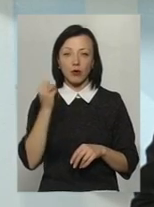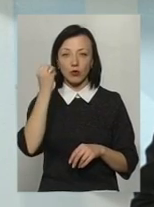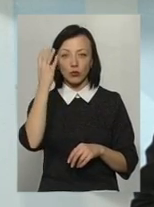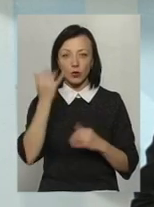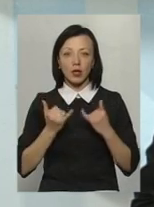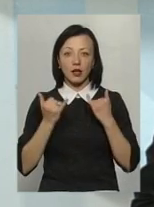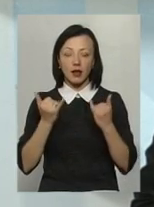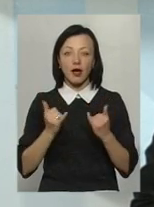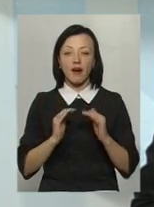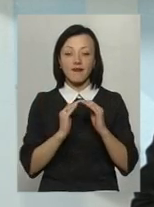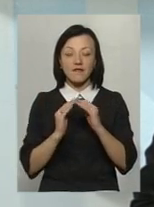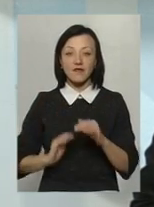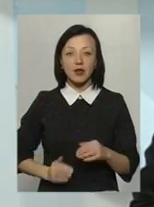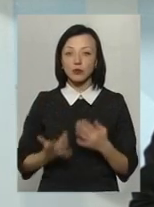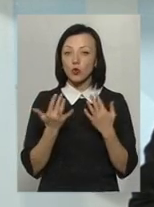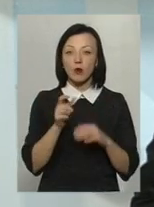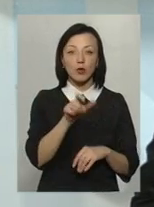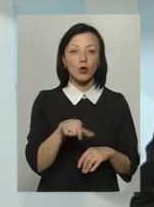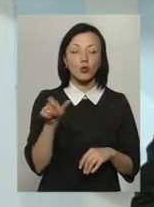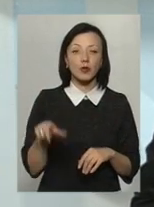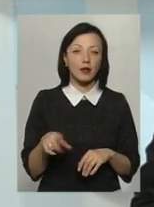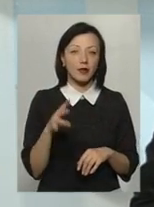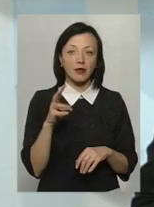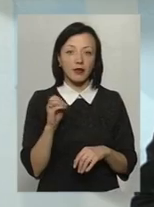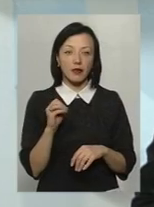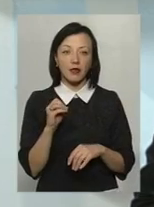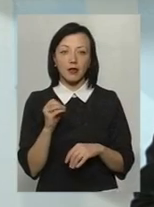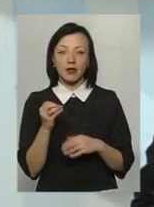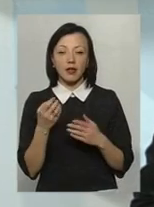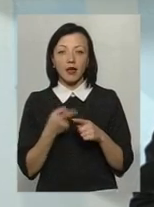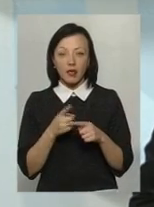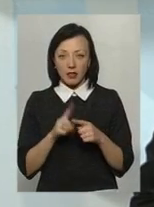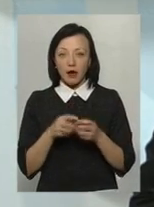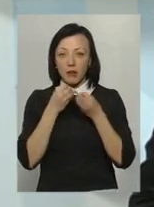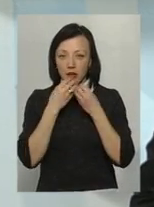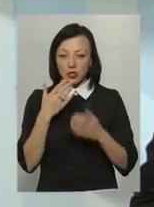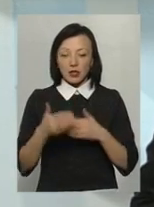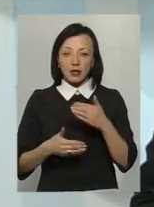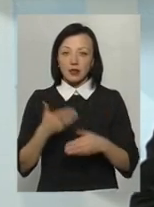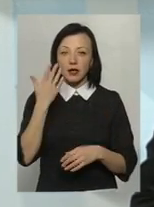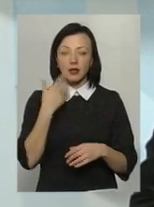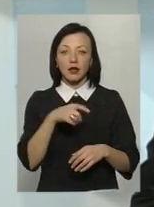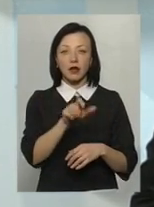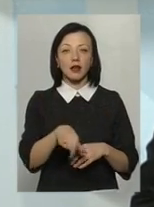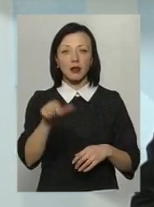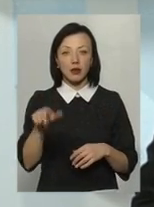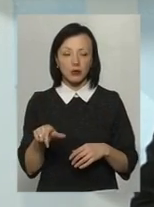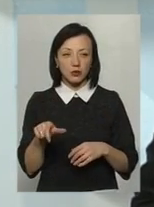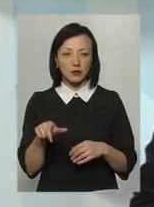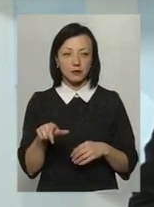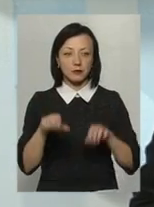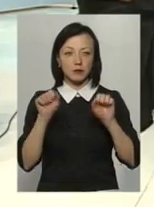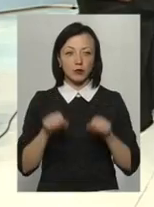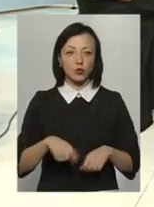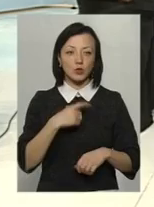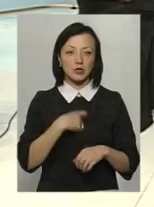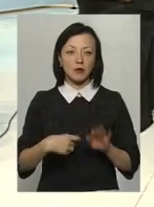що на самом деле, скільки б людей не... Ну, це положительна тенденція, коли люди, ну, можуть